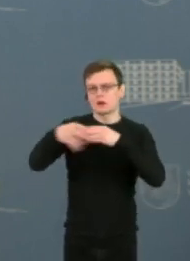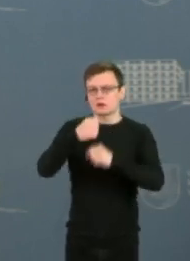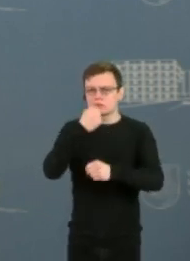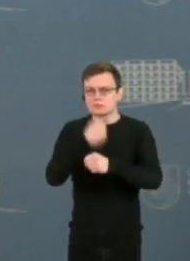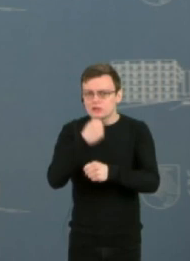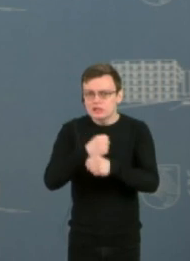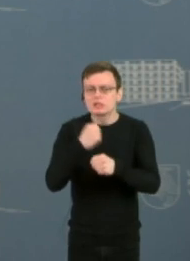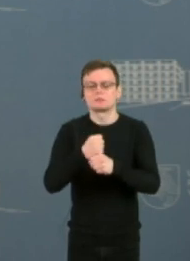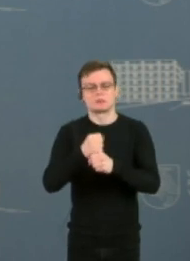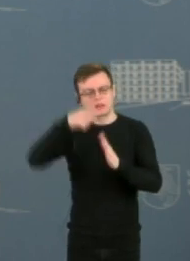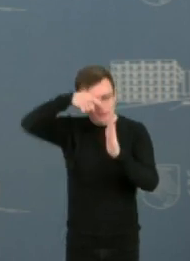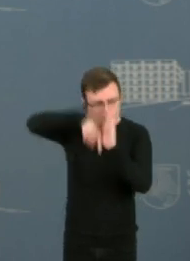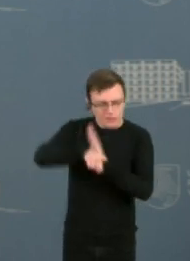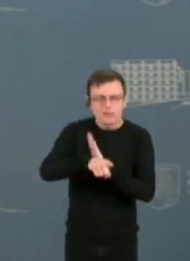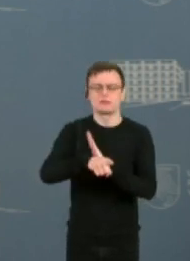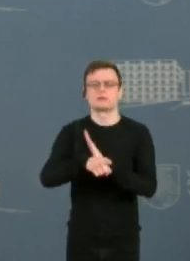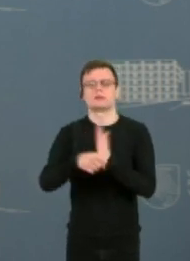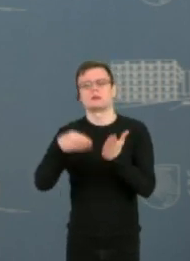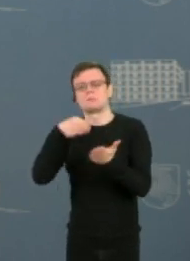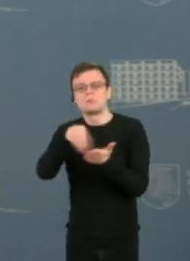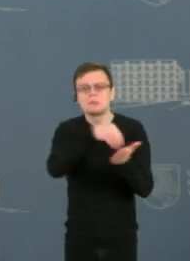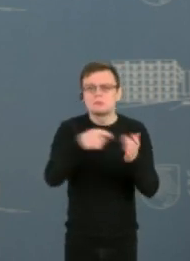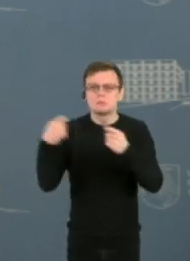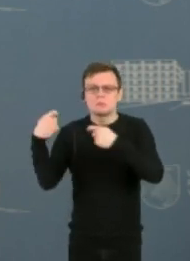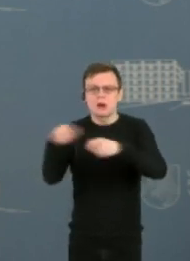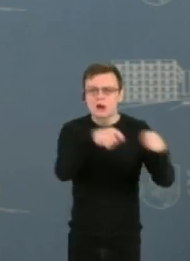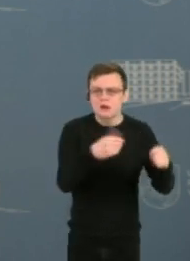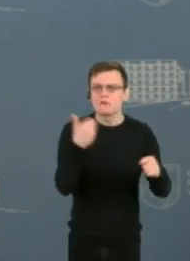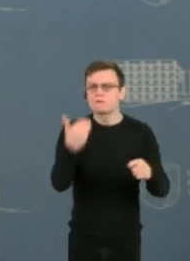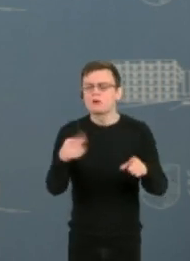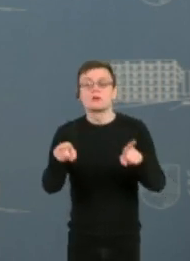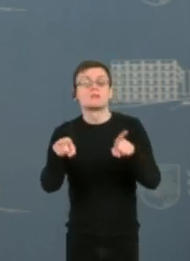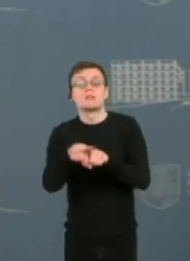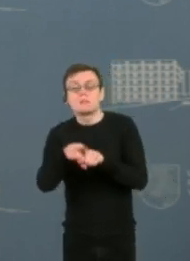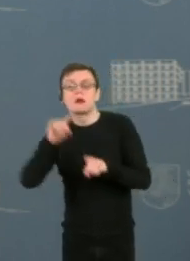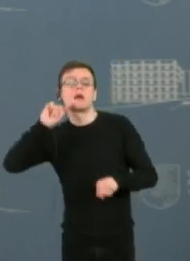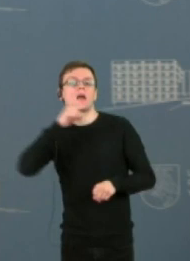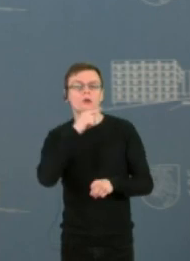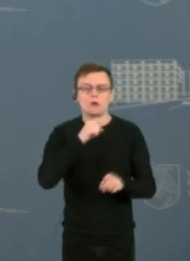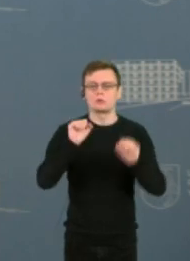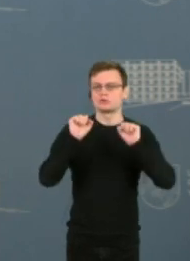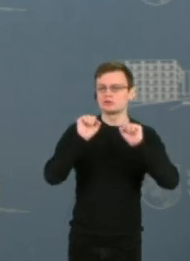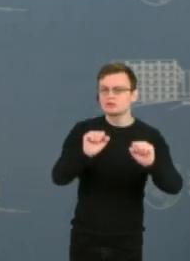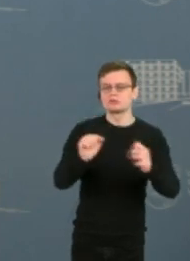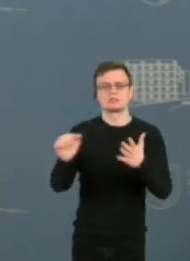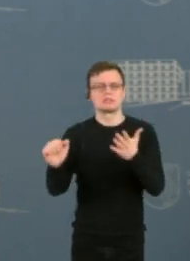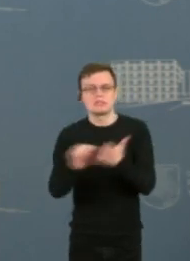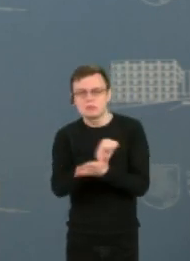gilinimą, prekybos, ekonomikos, taip pat gynybos diplomatijos ristysą.